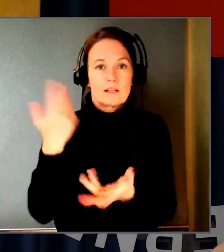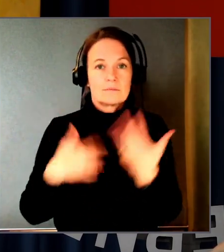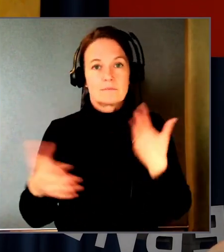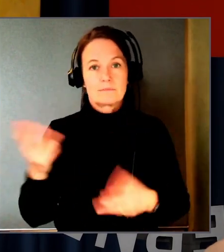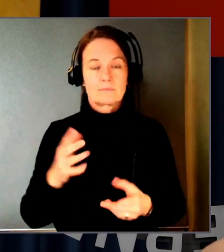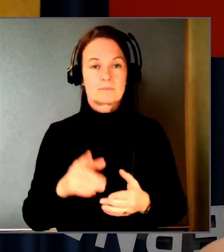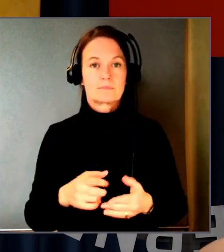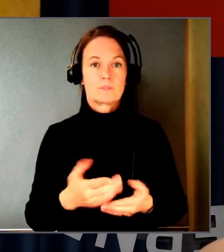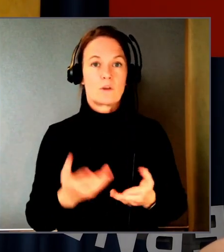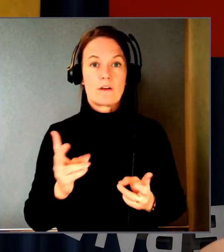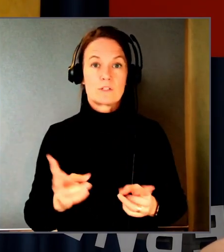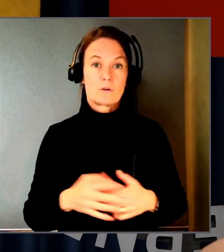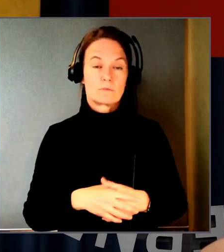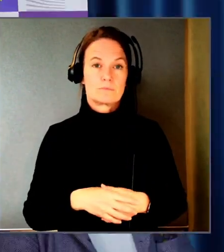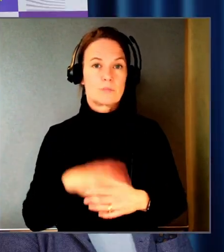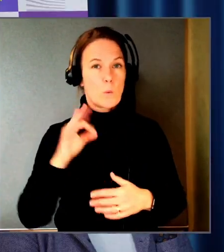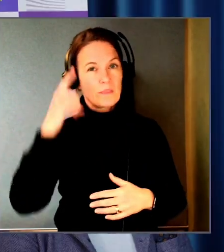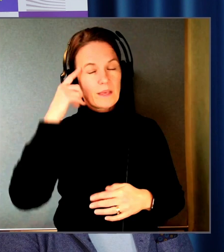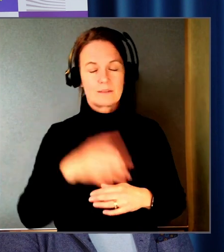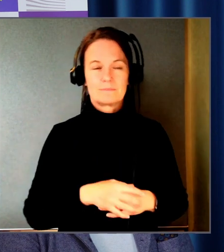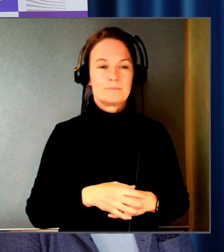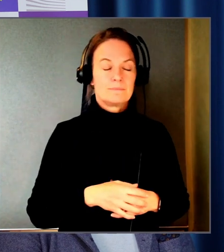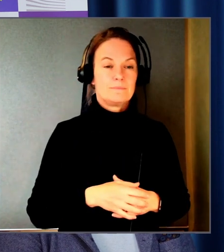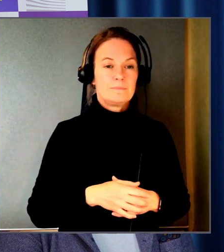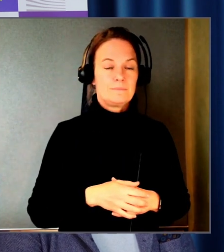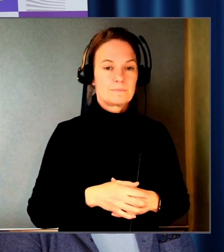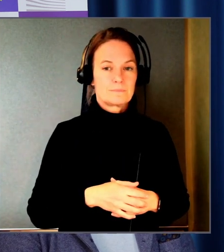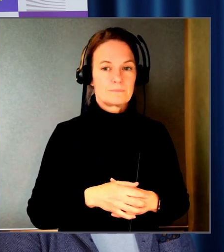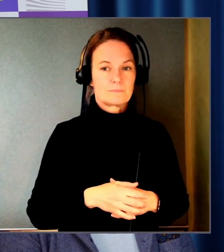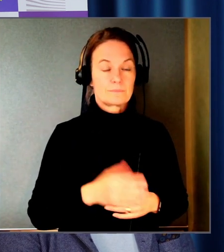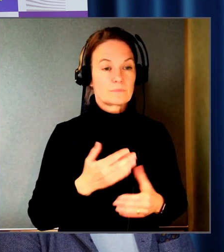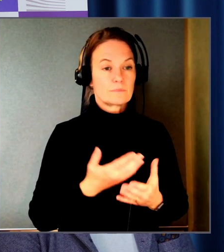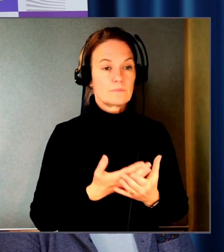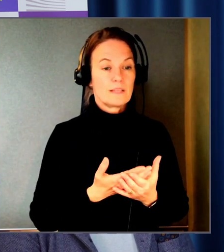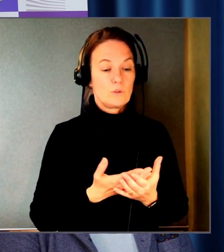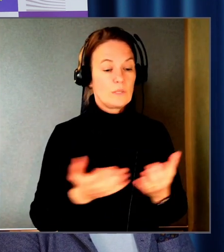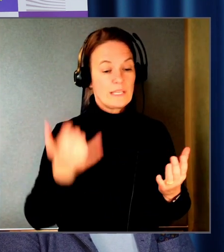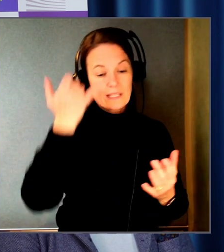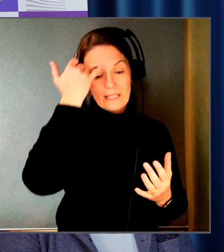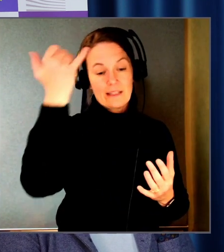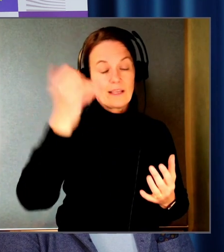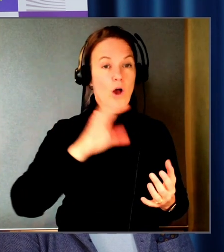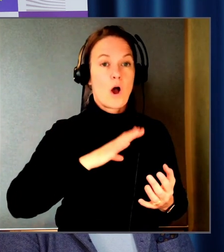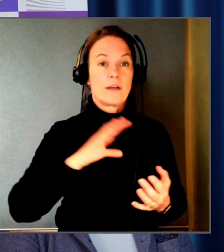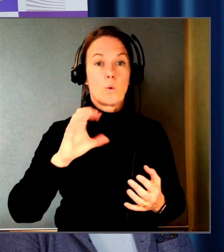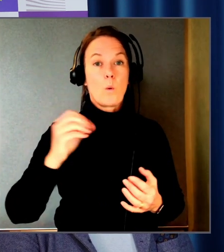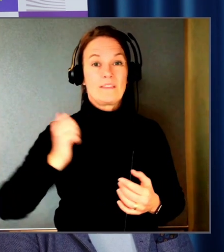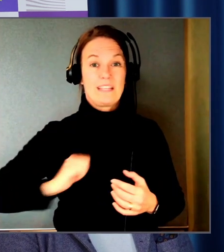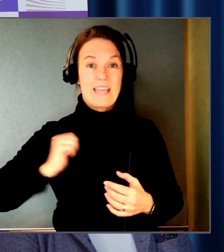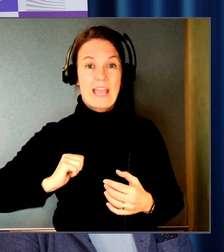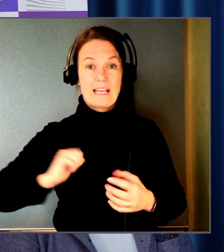så. Hur ska de tänka? Men det finns ju ingen anledning i hela världen att ha liksom en otillgänglig inspirationssajt när